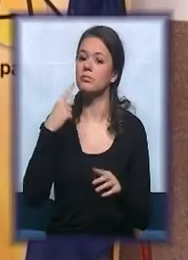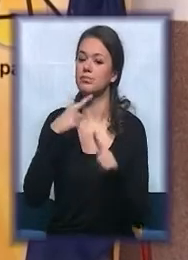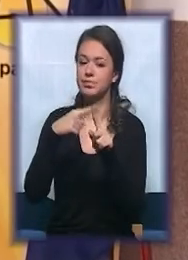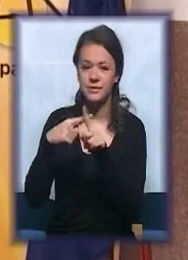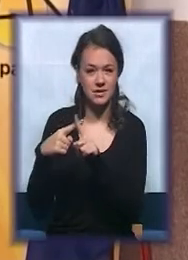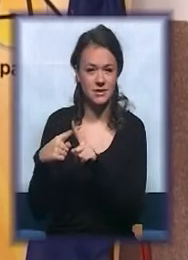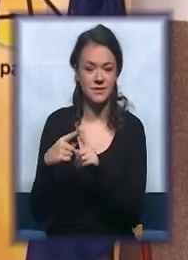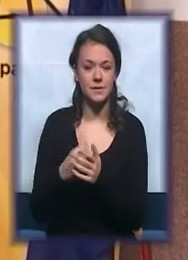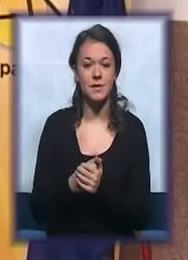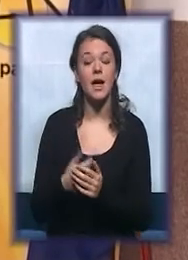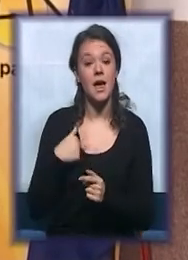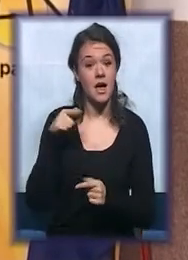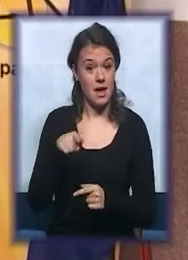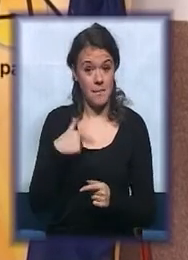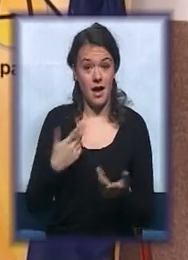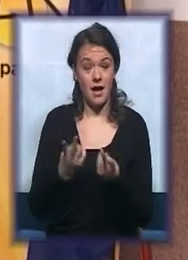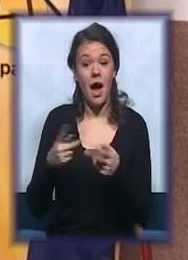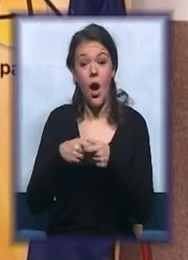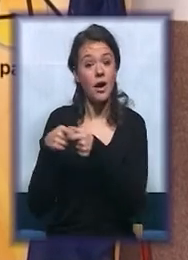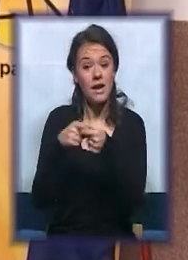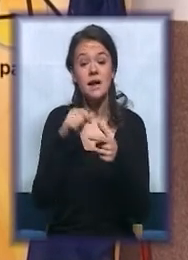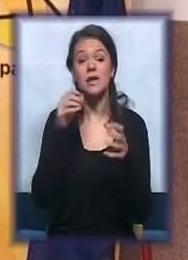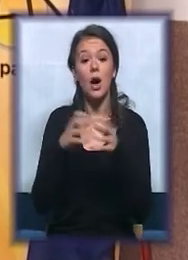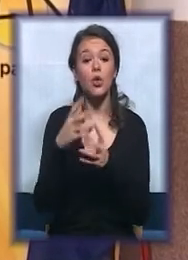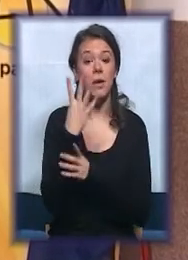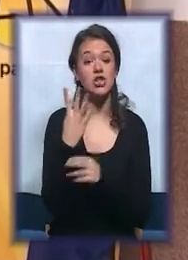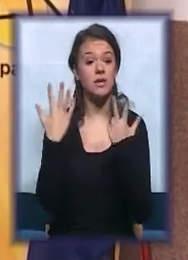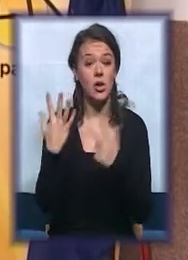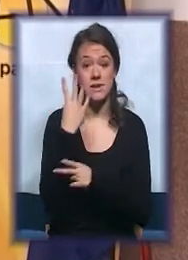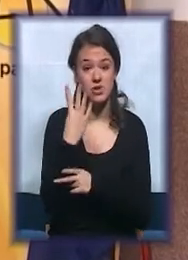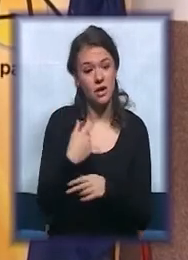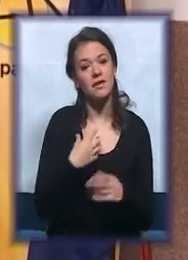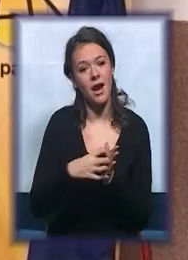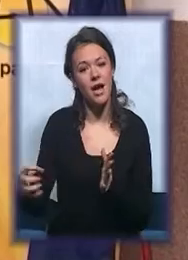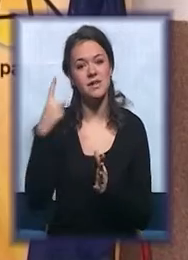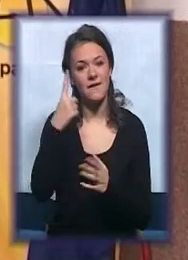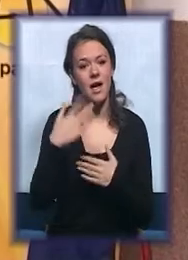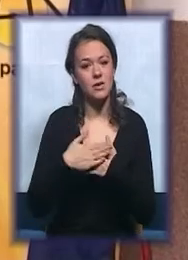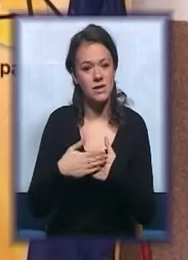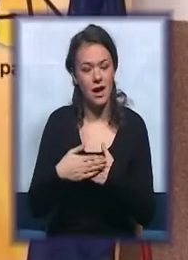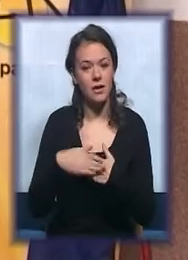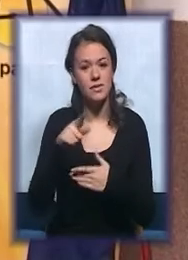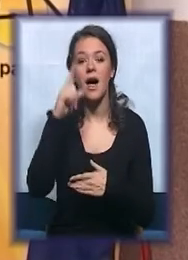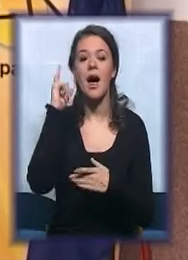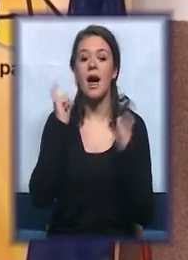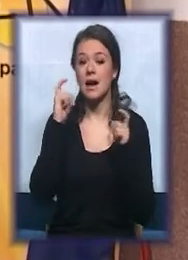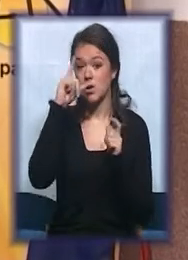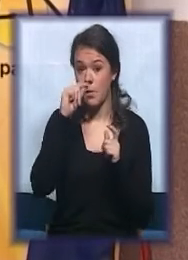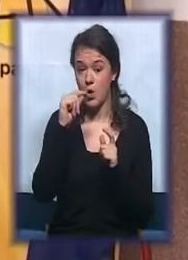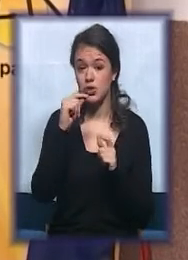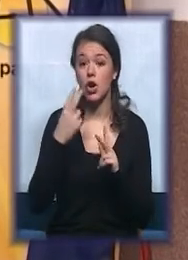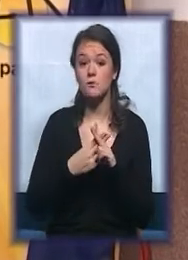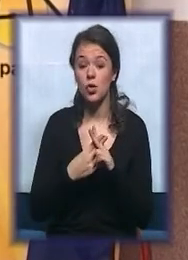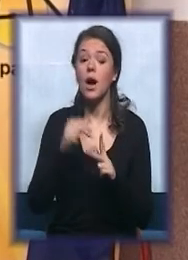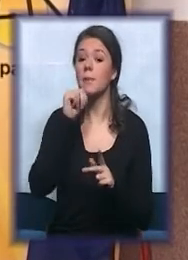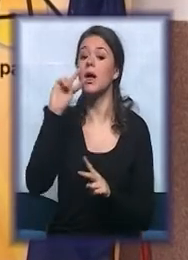interesu i mi kao organizacije, kao Grupa 484, nastaviti jednu ovakvu saradnju sa gradskom obštidom Čukarica, ali i sa drugim